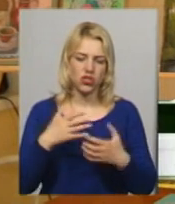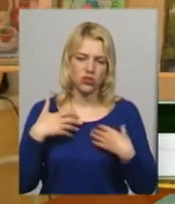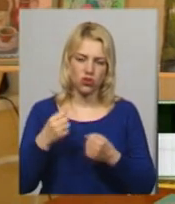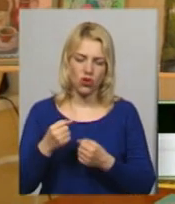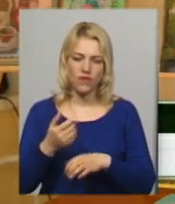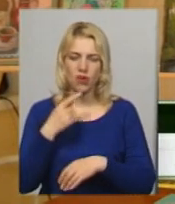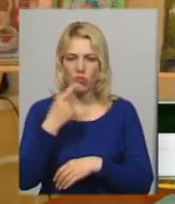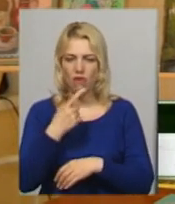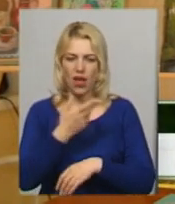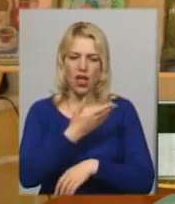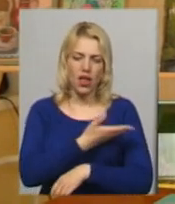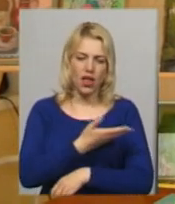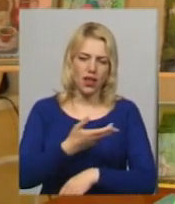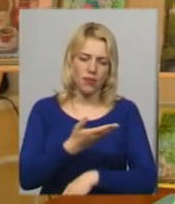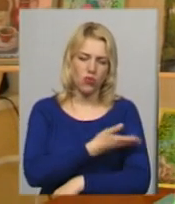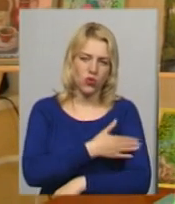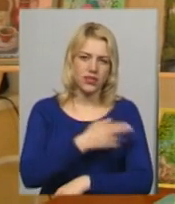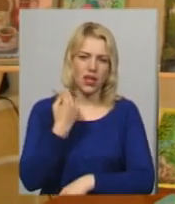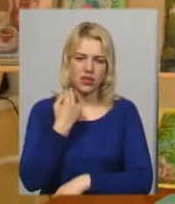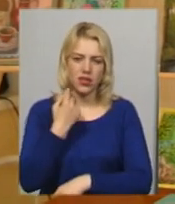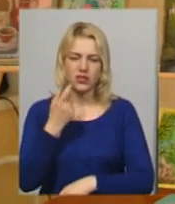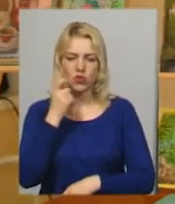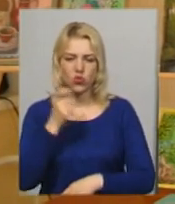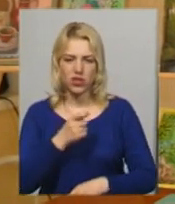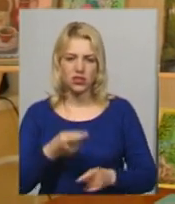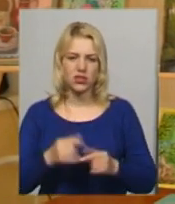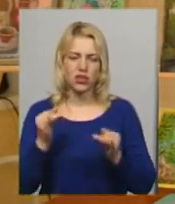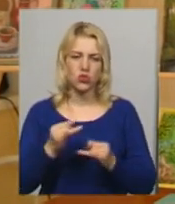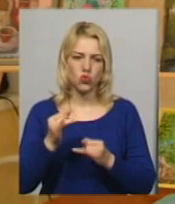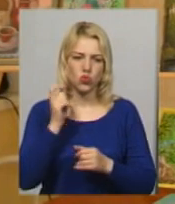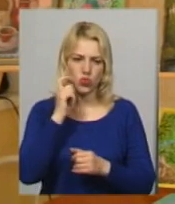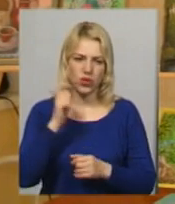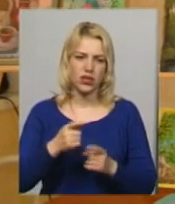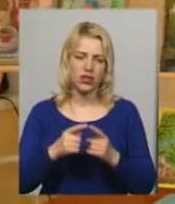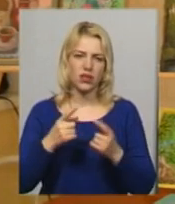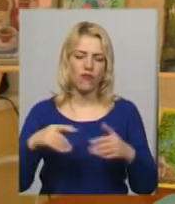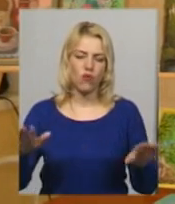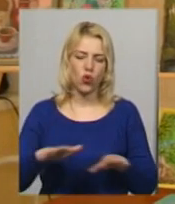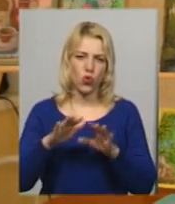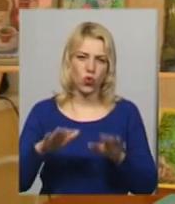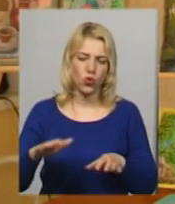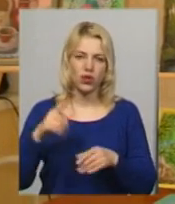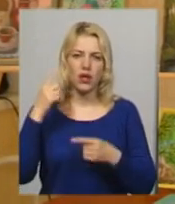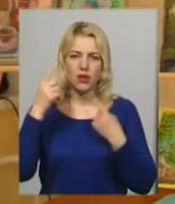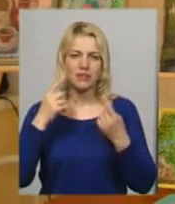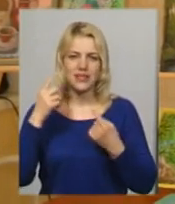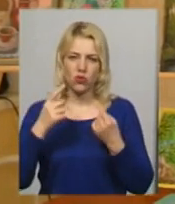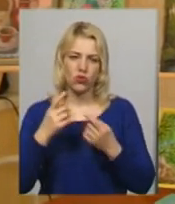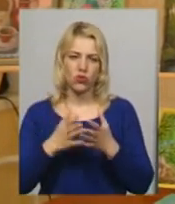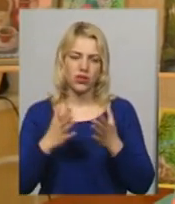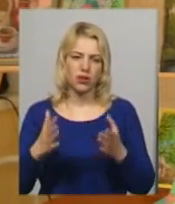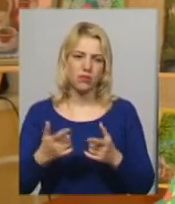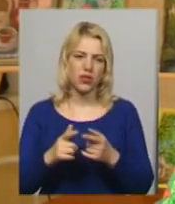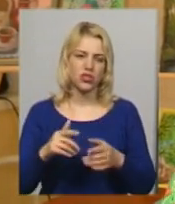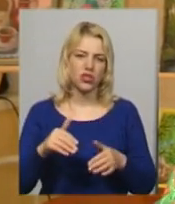польська, німецька, українська, історія України, фольклор, психологія – це найбільше,